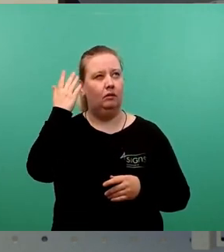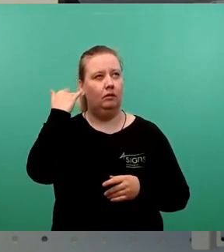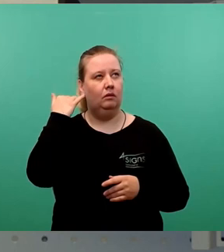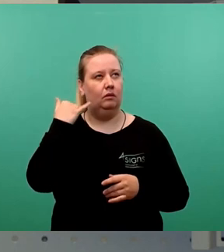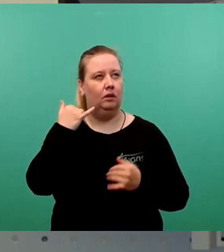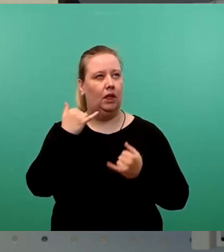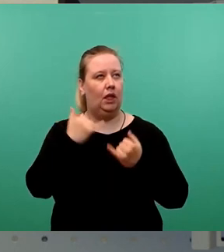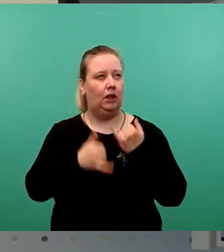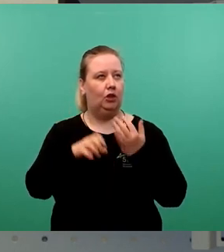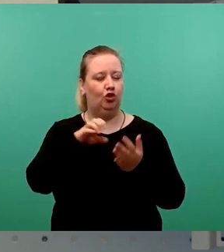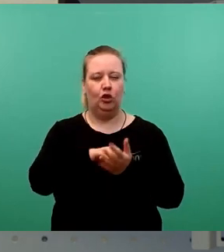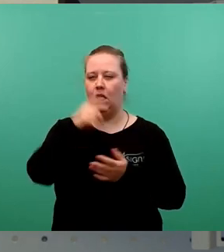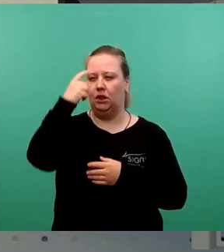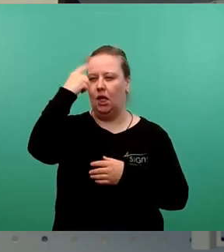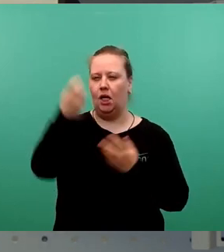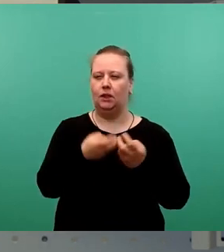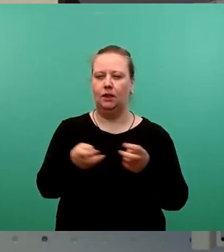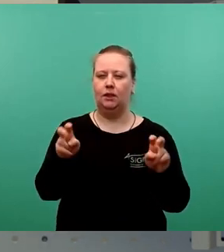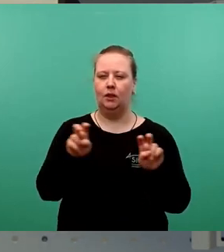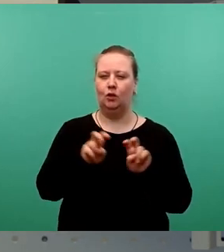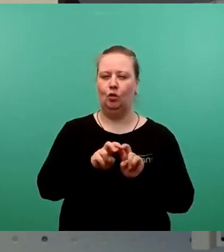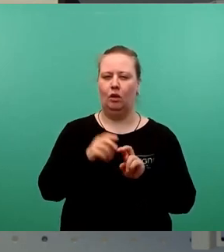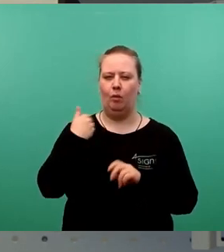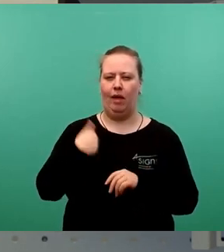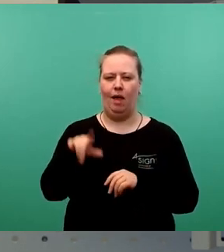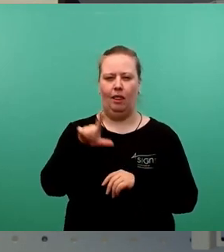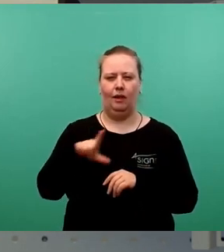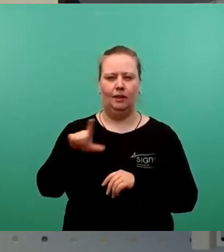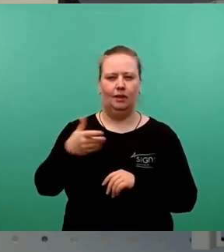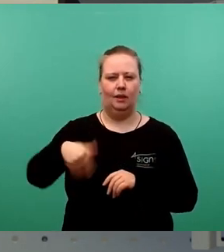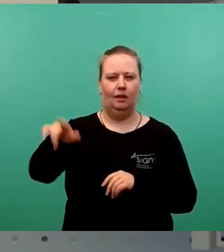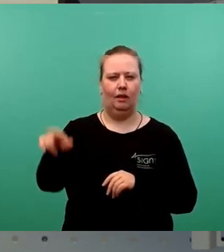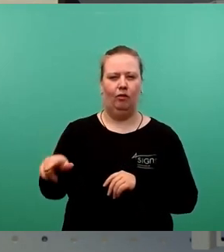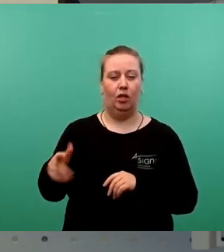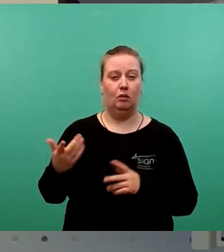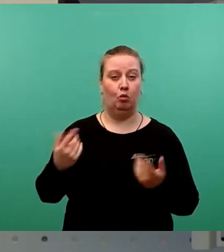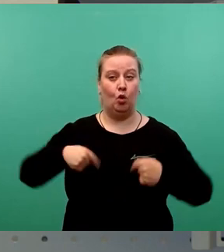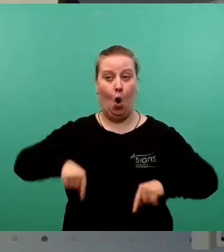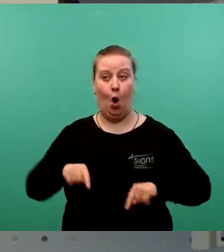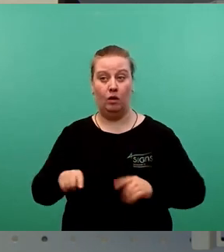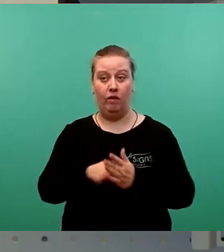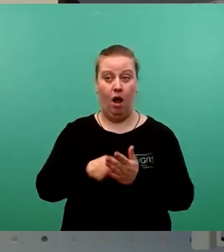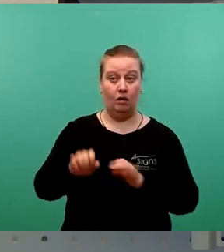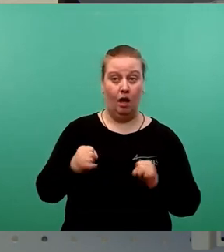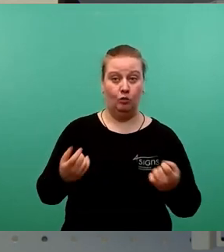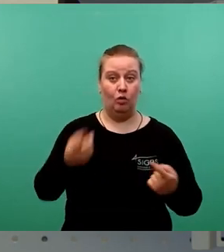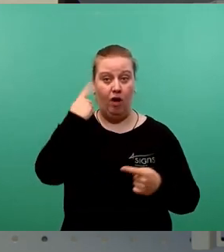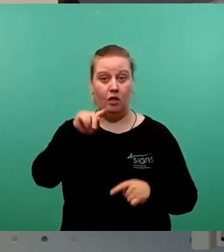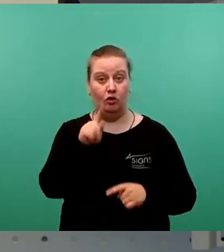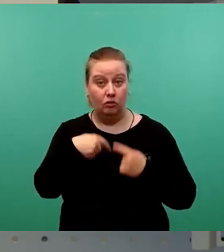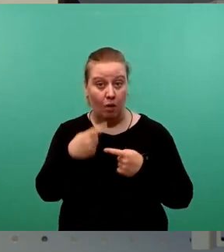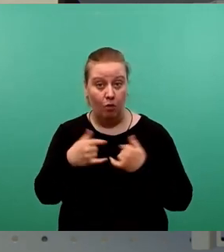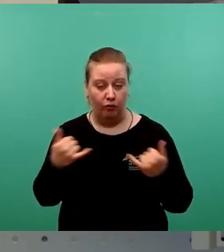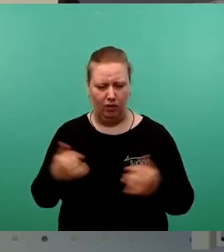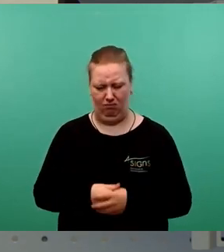Stadtratssitzungen, ich glaube, Herr Lichte ist es gewesen, er hat gesagt, wir können doch heute nicht wählen, wo wir doch gar nicht wissen, wie die Wahl ausgeht.